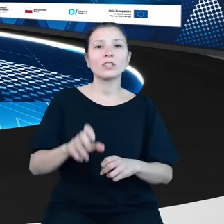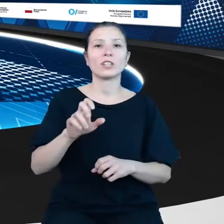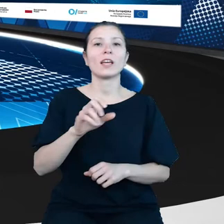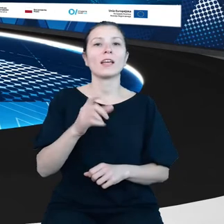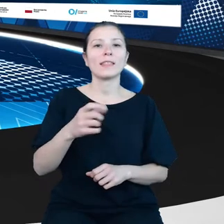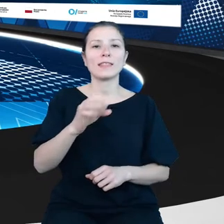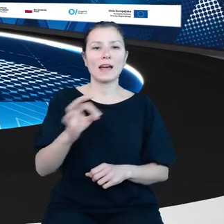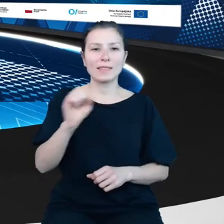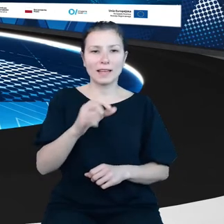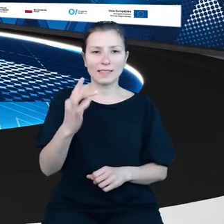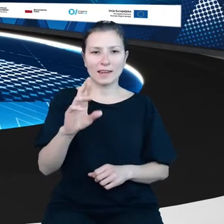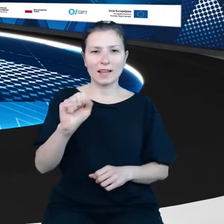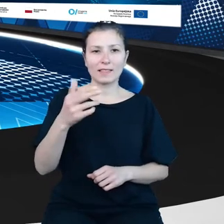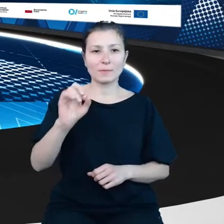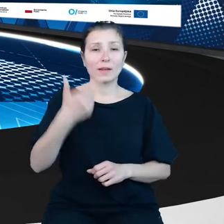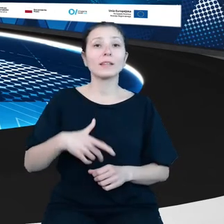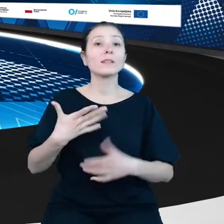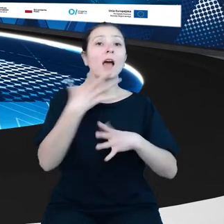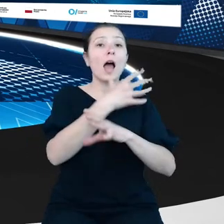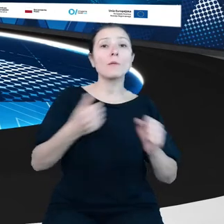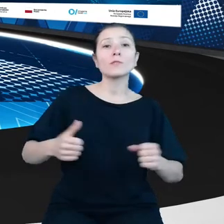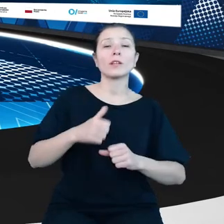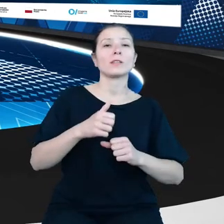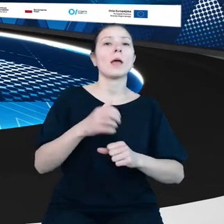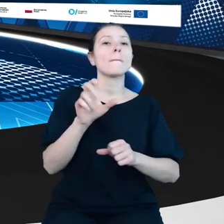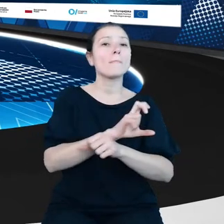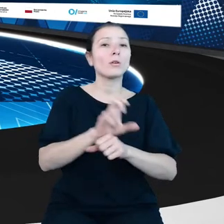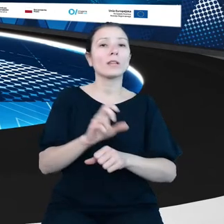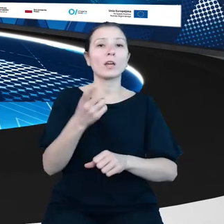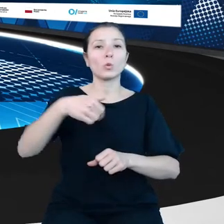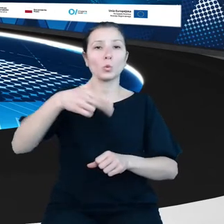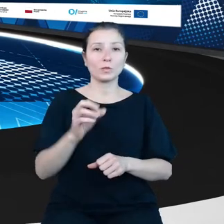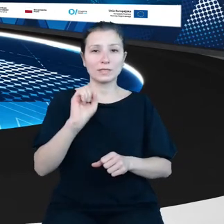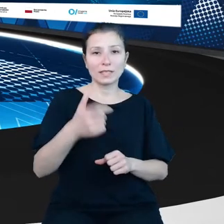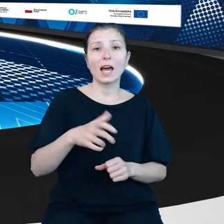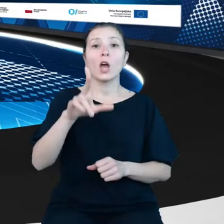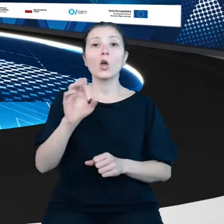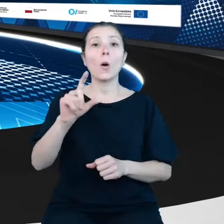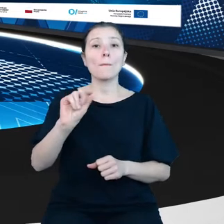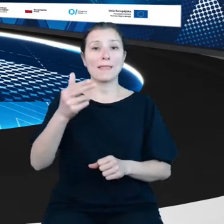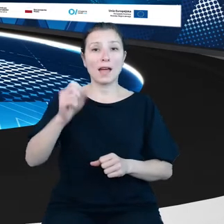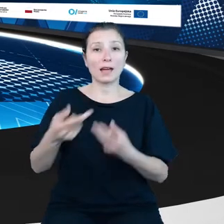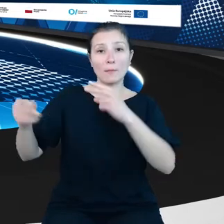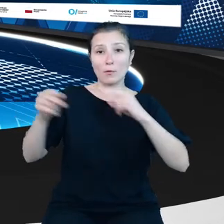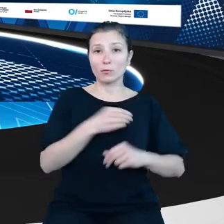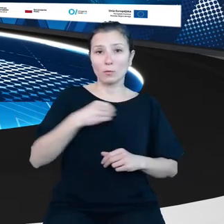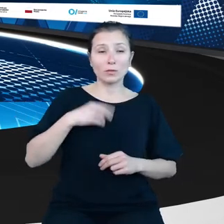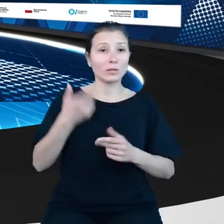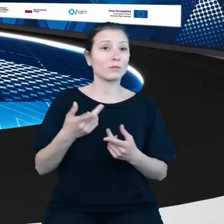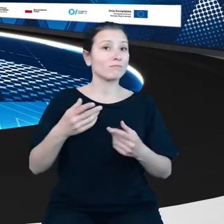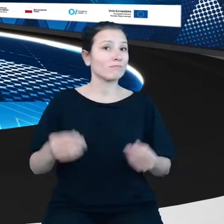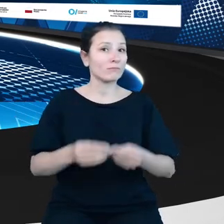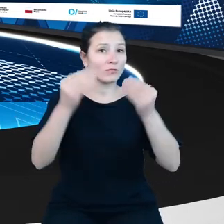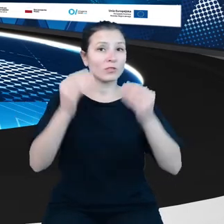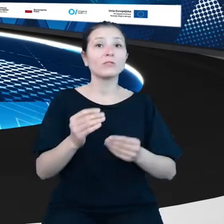2005 roku ukończył Politechnikę Duńską w Kopenhadze i wrócił do Polski, realizuje się jako osoba promująca globalne